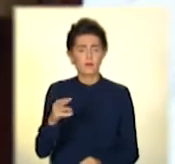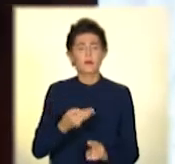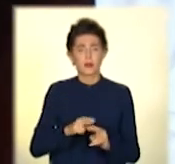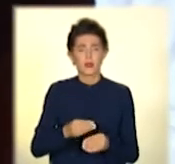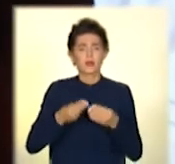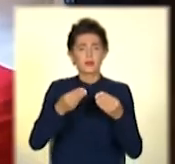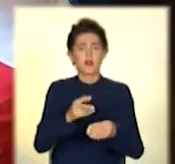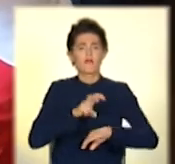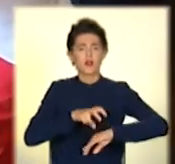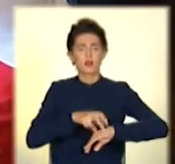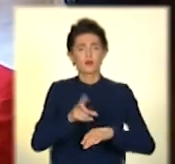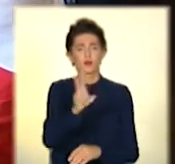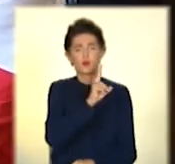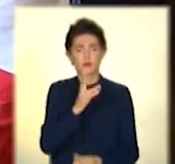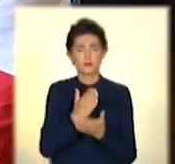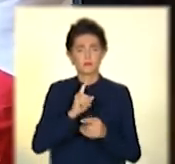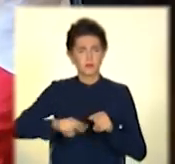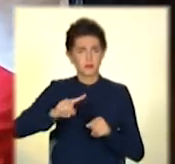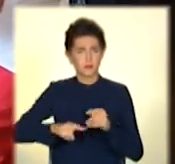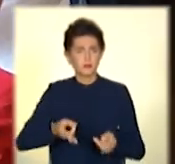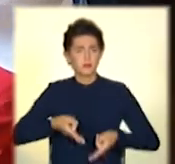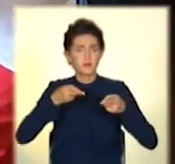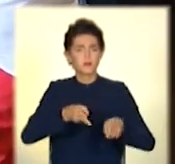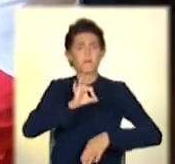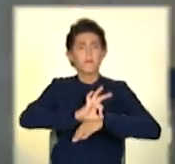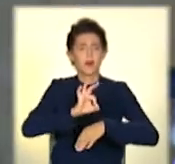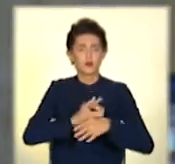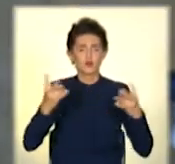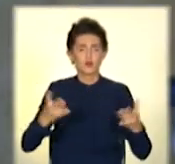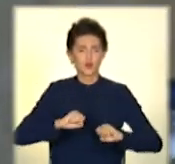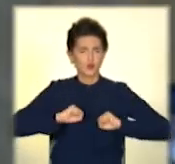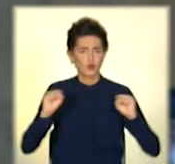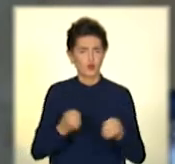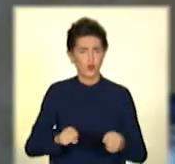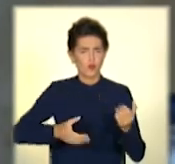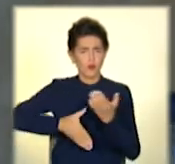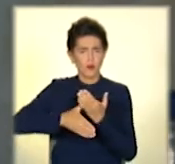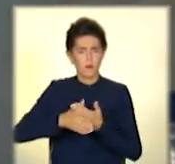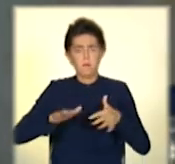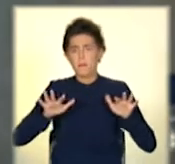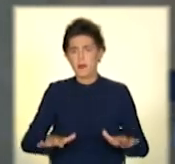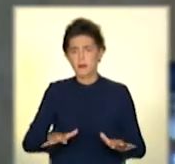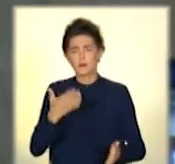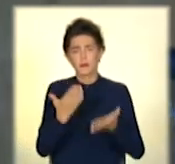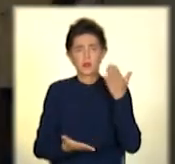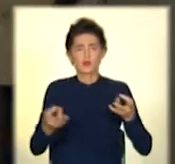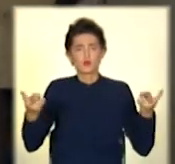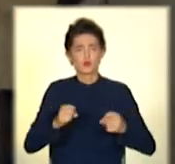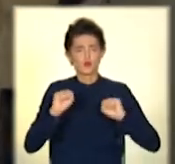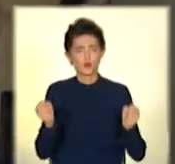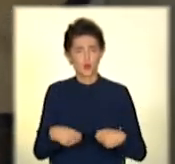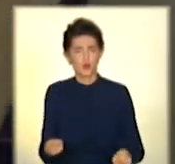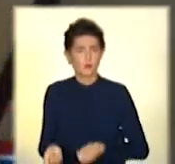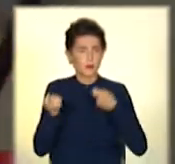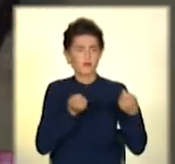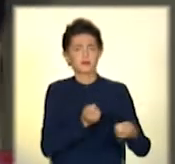дається медикам, аби дістатися до хворого, який потребує невідкладної допомоги на місці, чи термінового транспортування до лікарні.